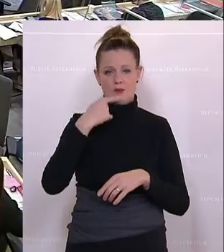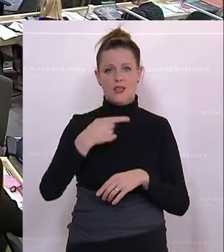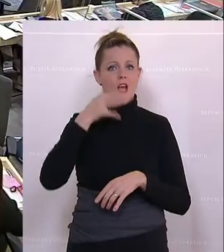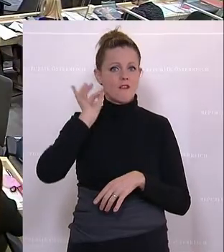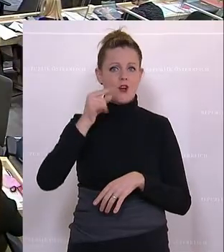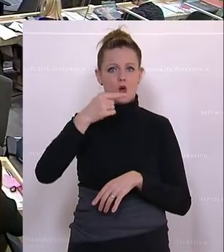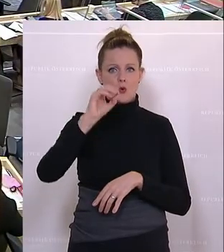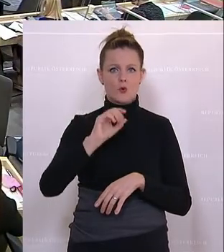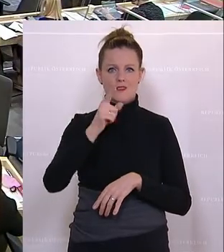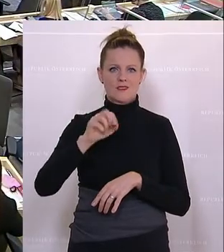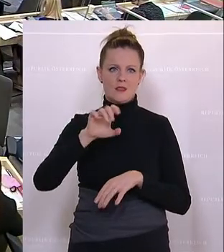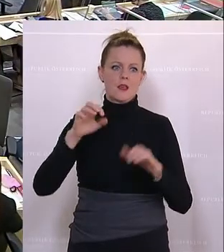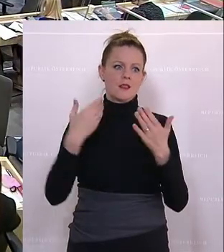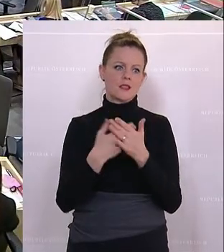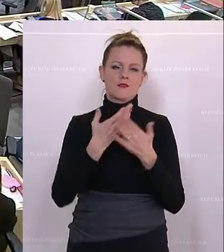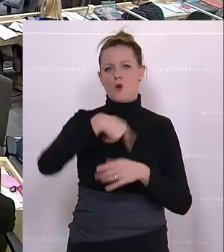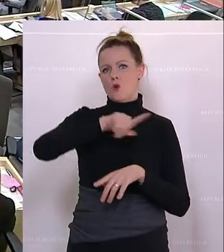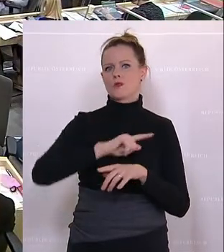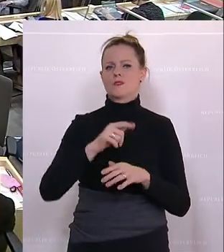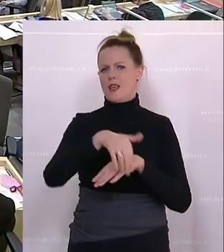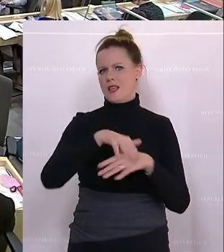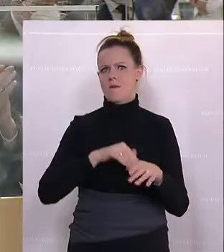wir lassen unsere Gemeinden nicht im Stich. Herzlichen Dank.